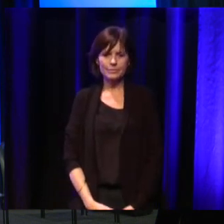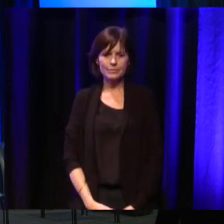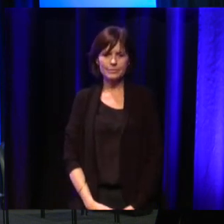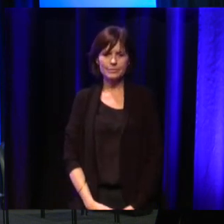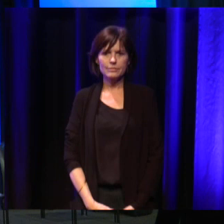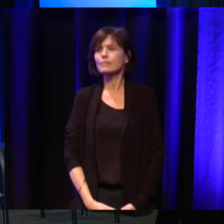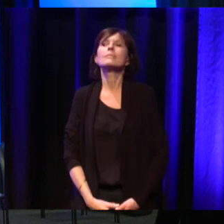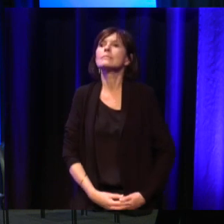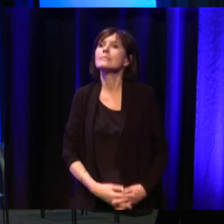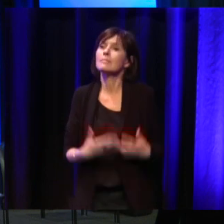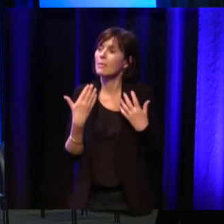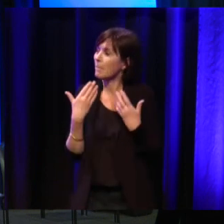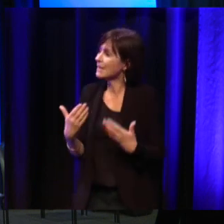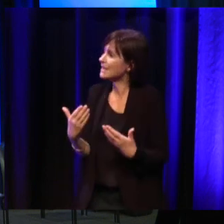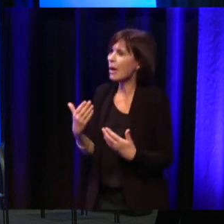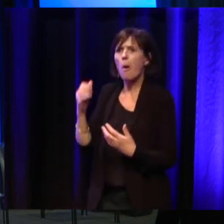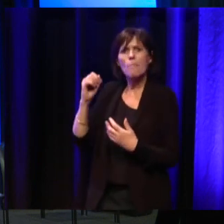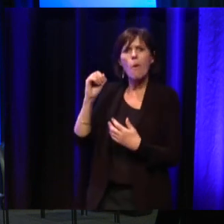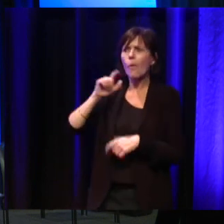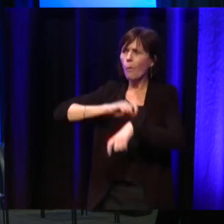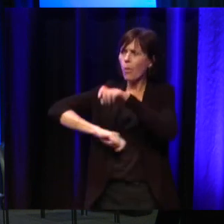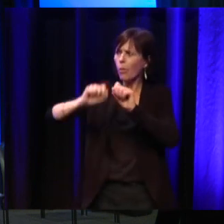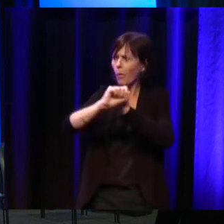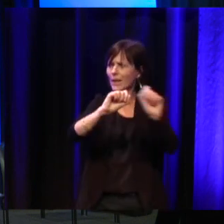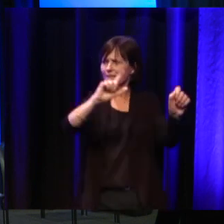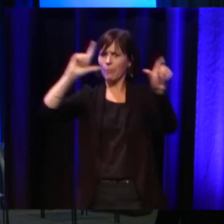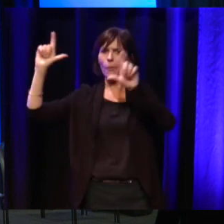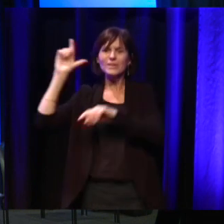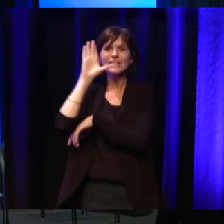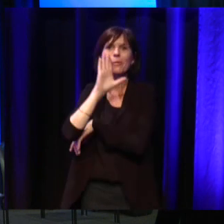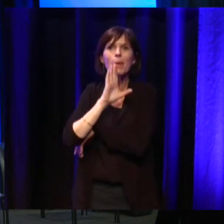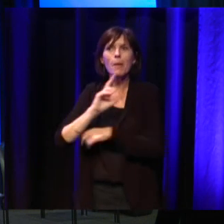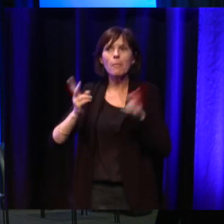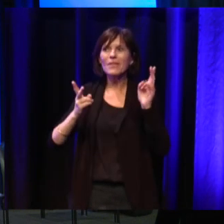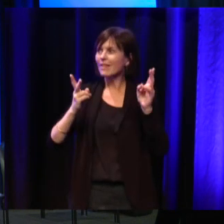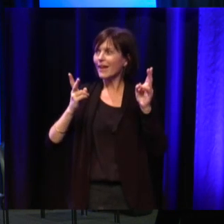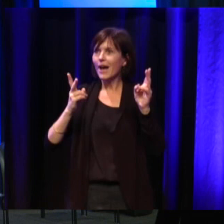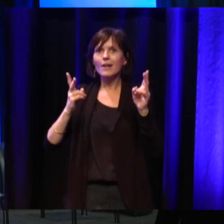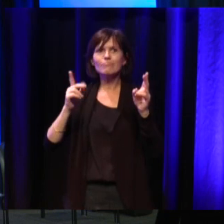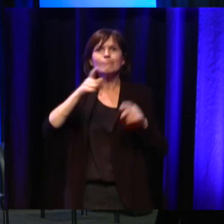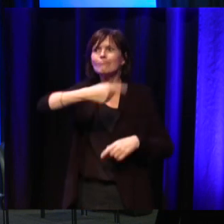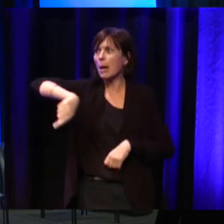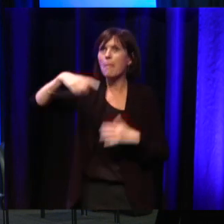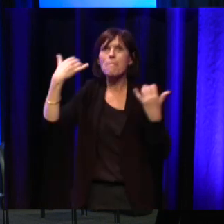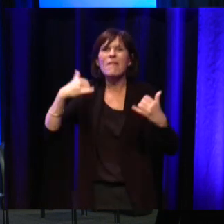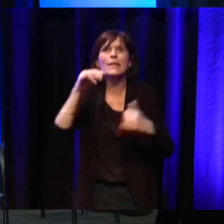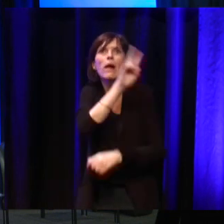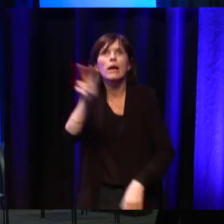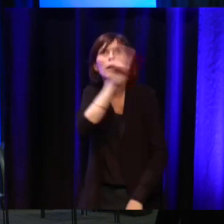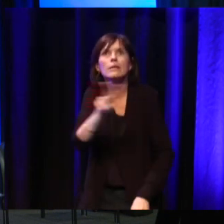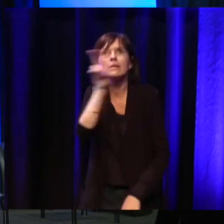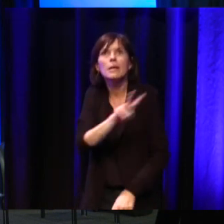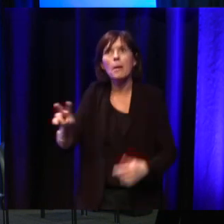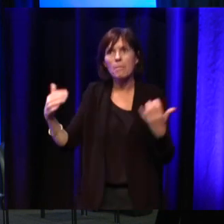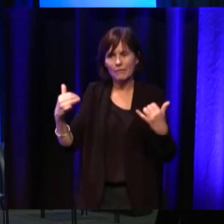Merci beaucoup. Est-ce que vous, on peut remettre la diapo précédente ? Peut-être, je crois que certains n'avaient pas fini de lire. Voilà. Donc, va la laisser peut-être pendant qu'on